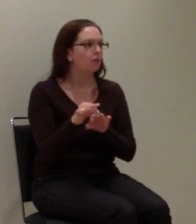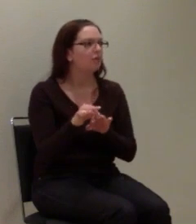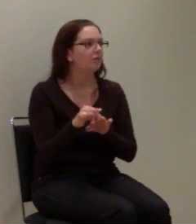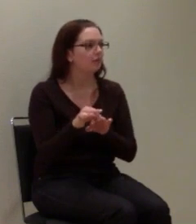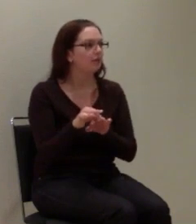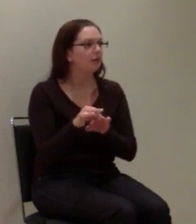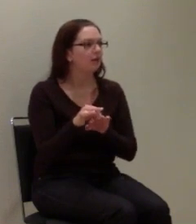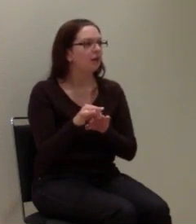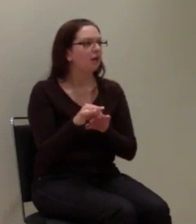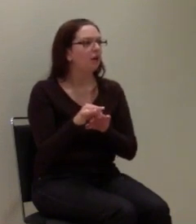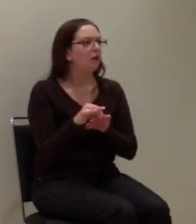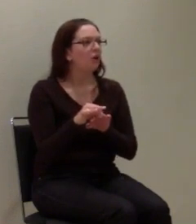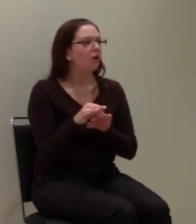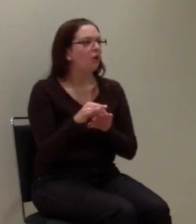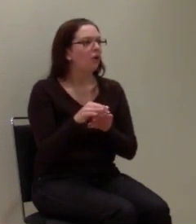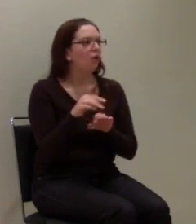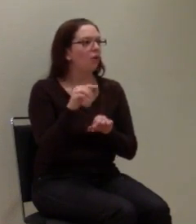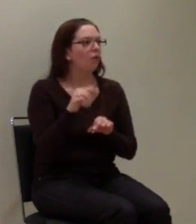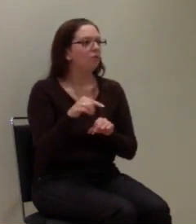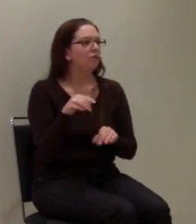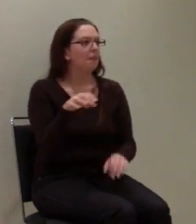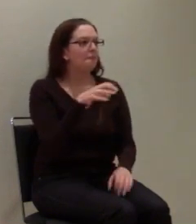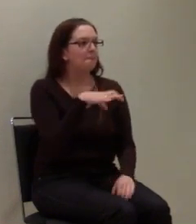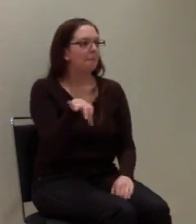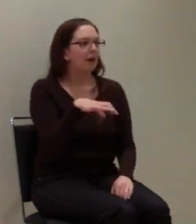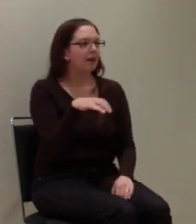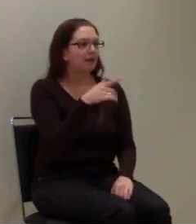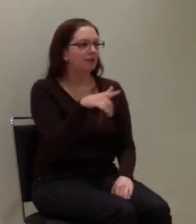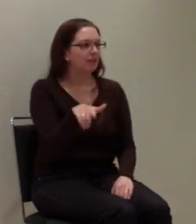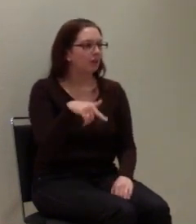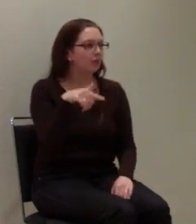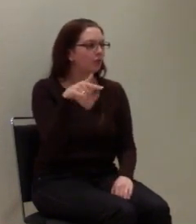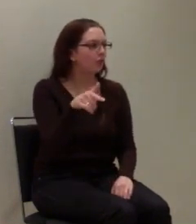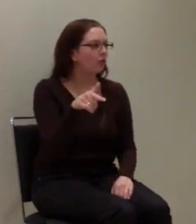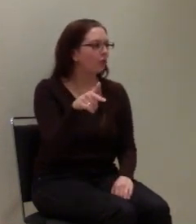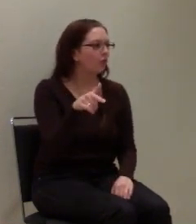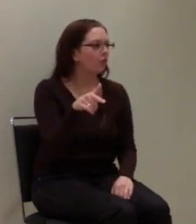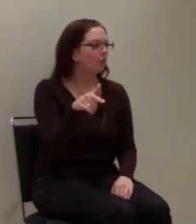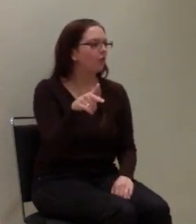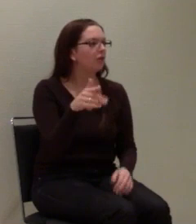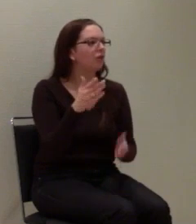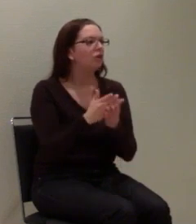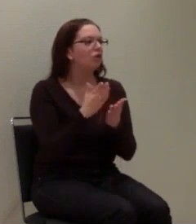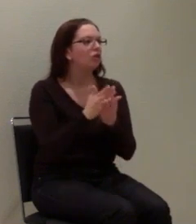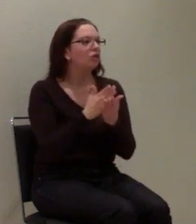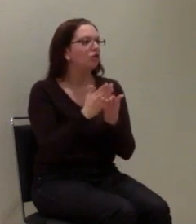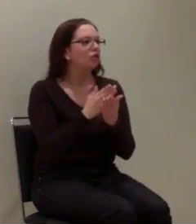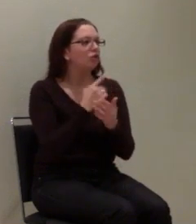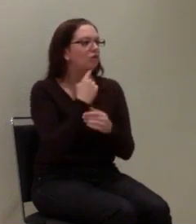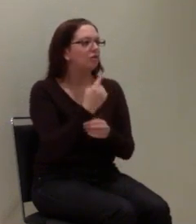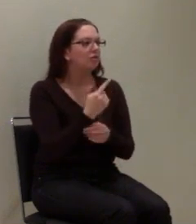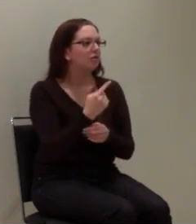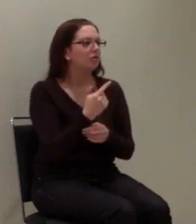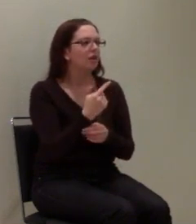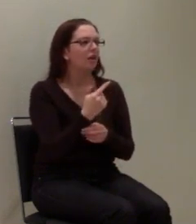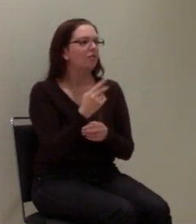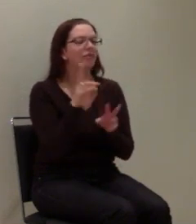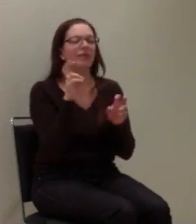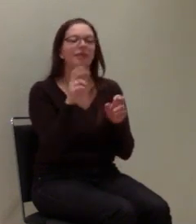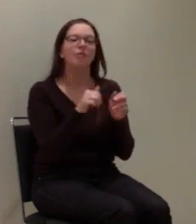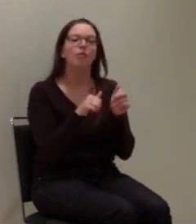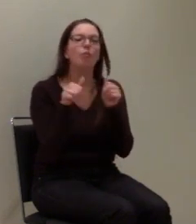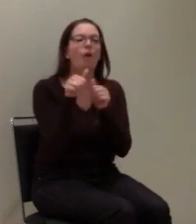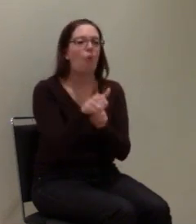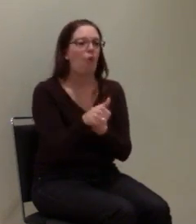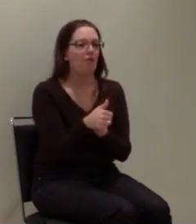Schweden und im Monat Mai 2012 war es dann so, dass dieses SMS-System, dieses